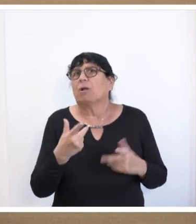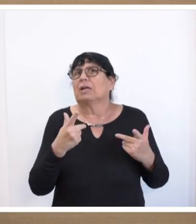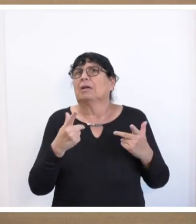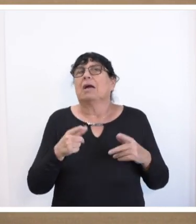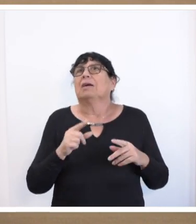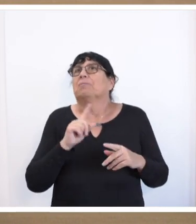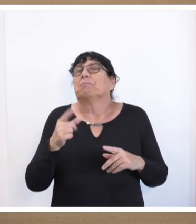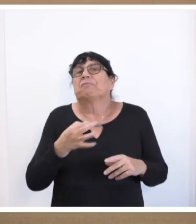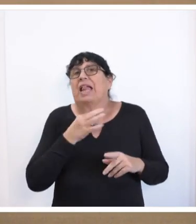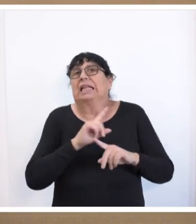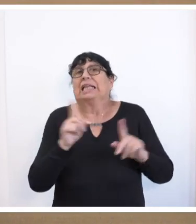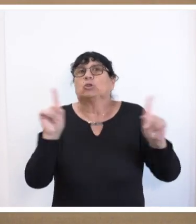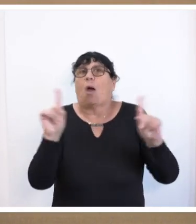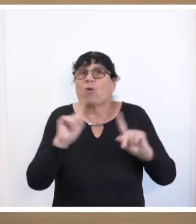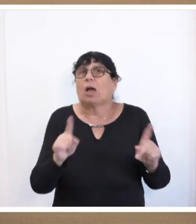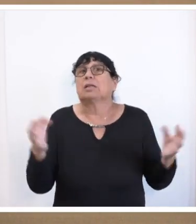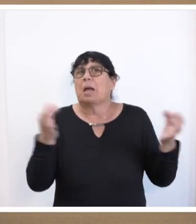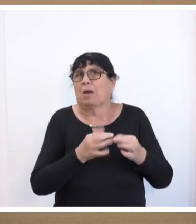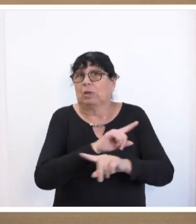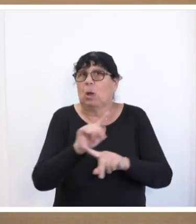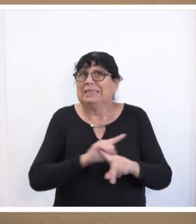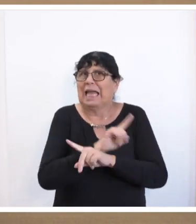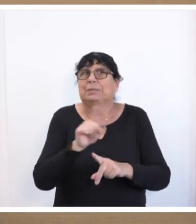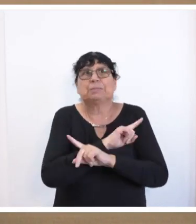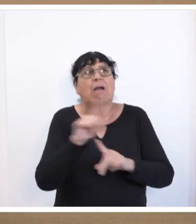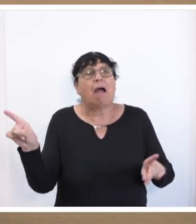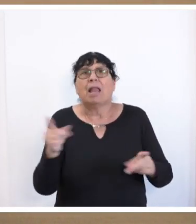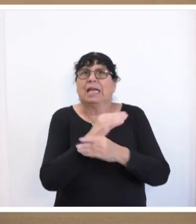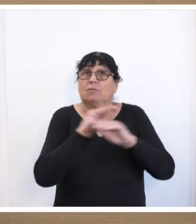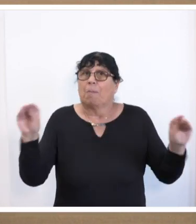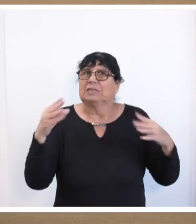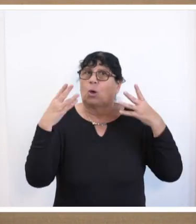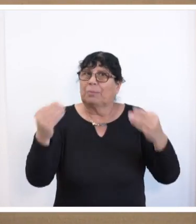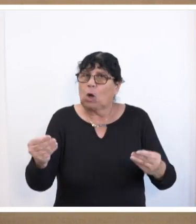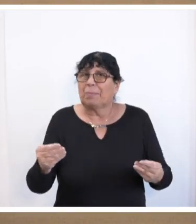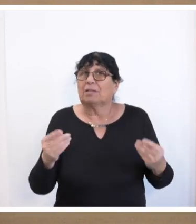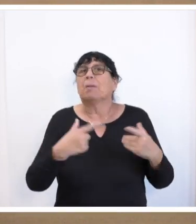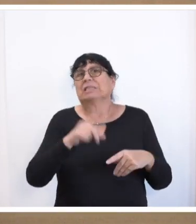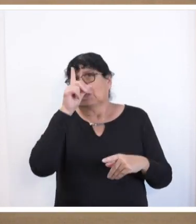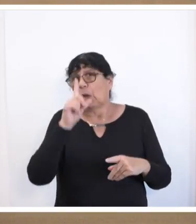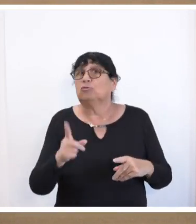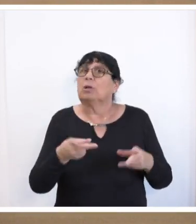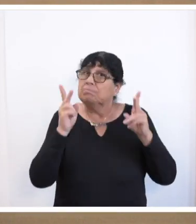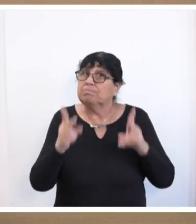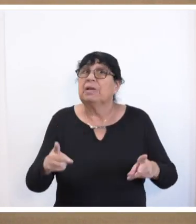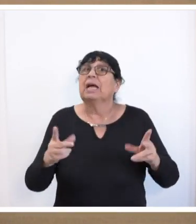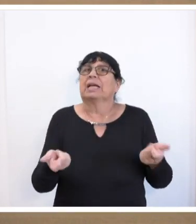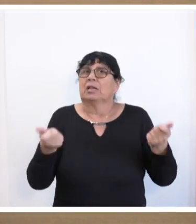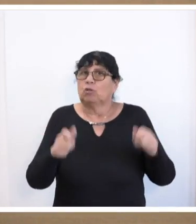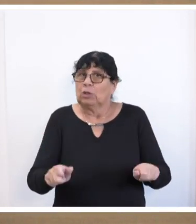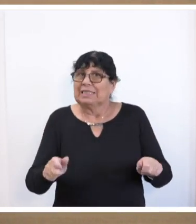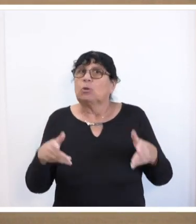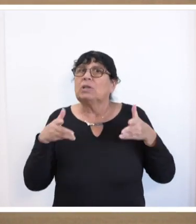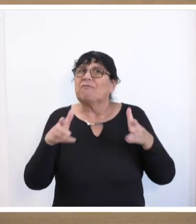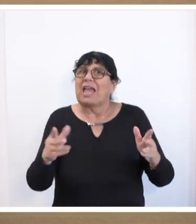Zeit, bis sich das herumspricht und auch geglaubt wird, dass Deutschland tatsächlich geschlossen ist und der Weg dorthin vollkommen vergeben